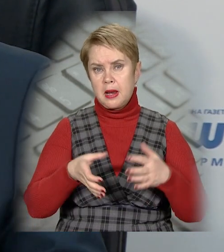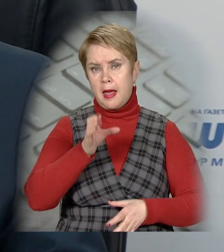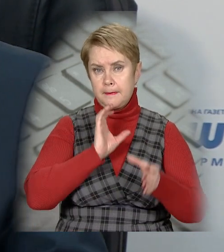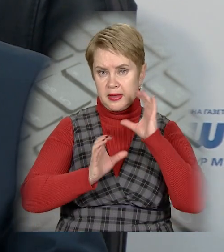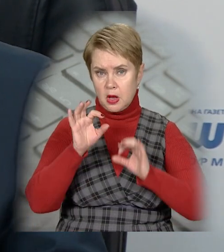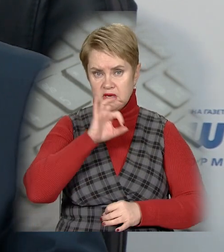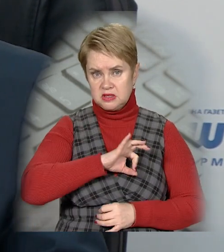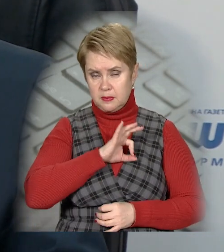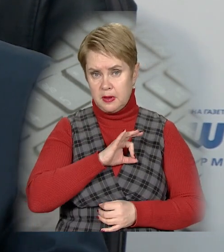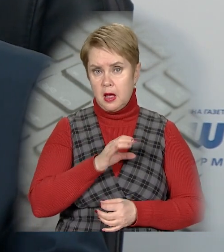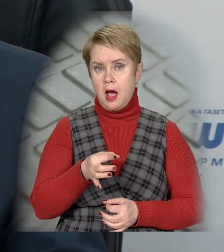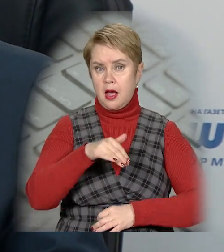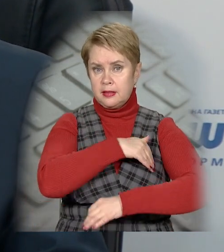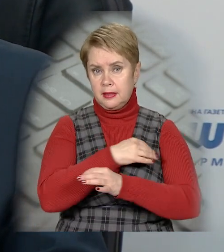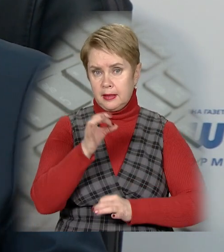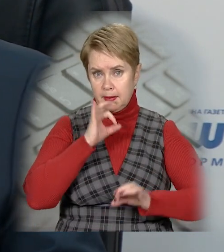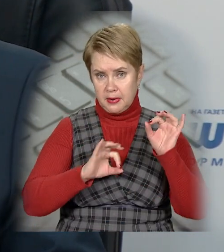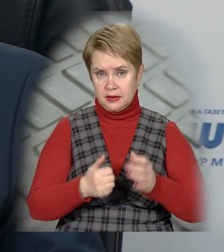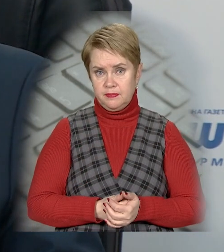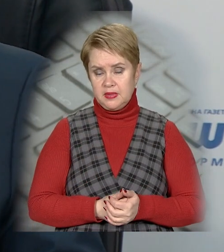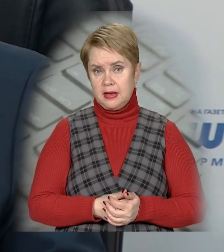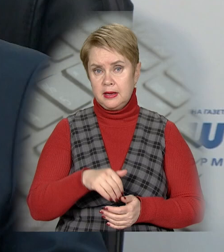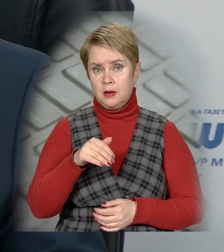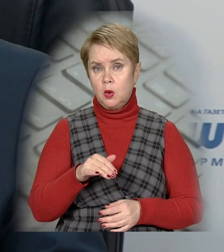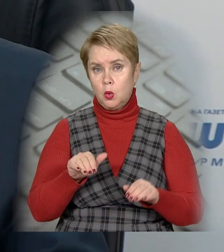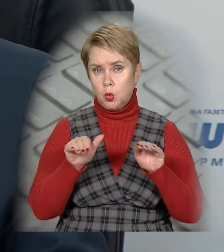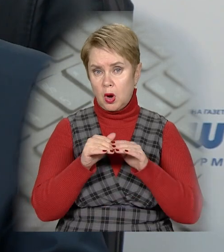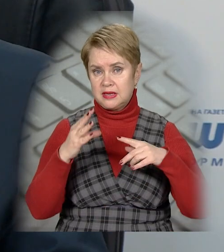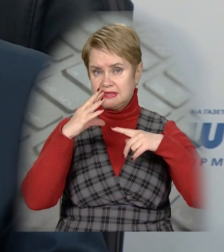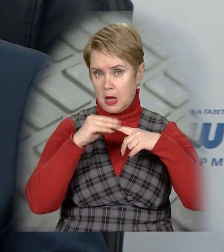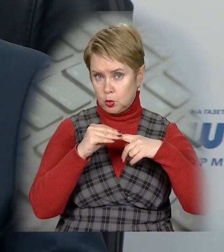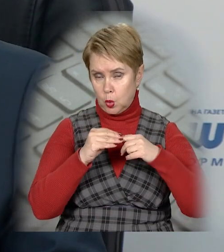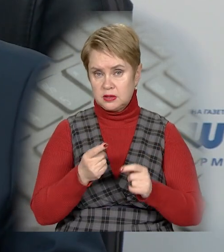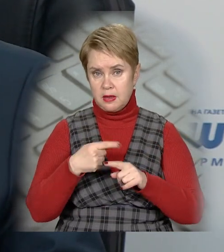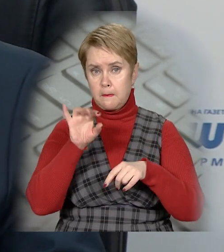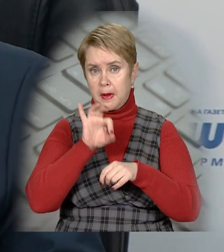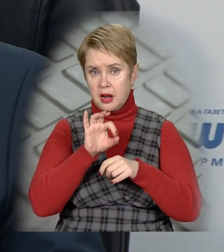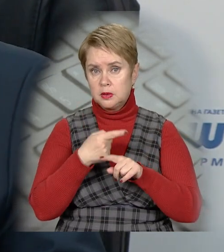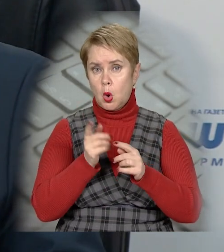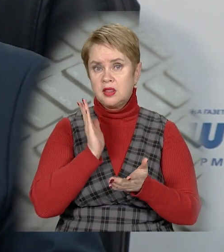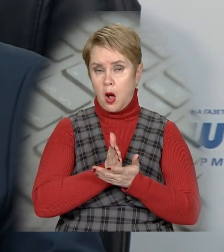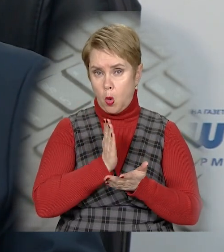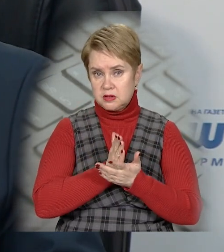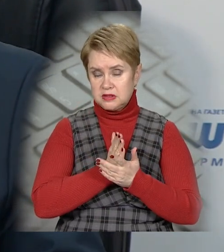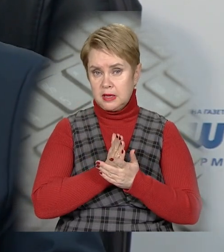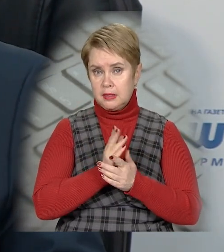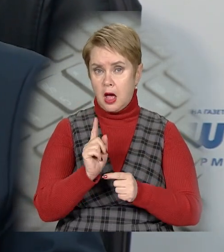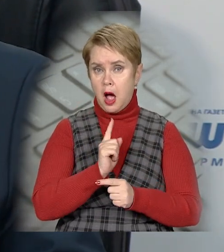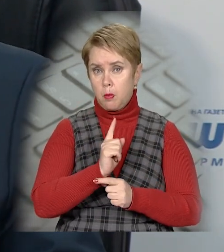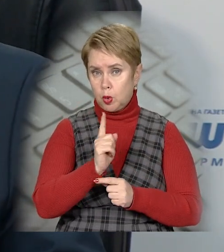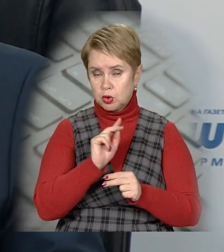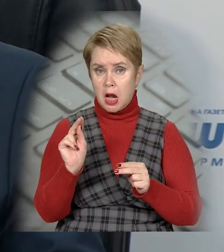п'ятьо, використання антикогулянтів, зберіження рівня сатурації тим лікуванням, який знаходиться на